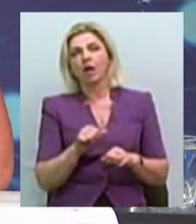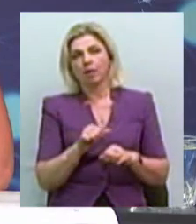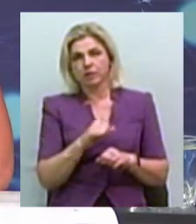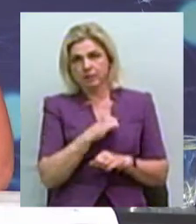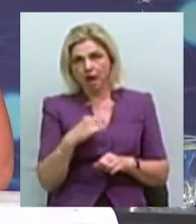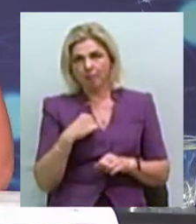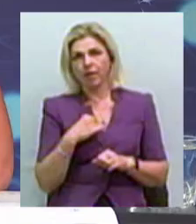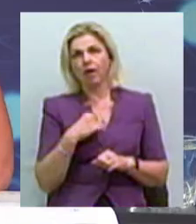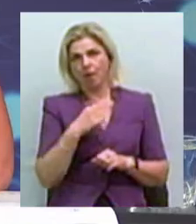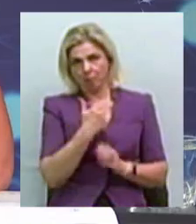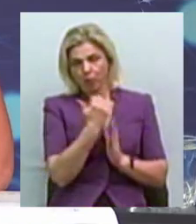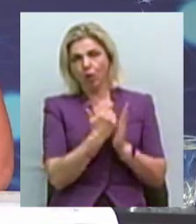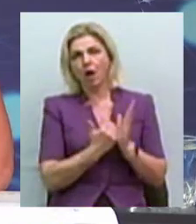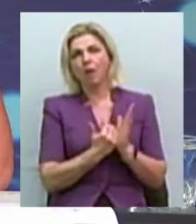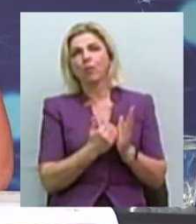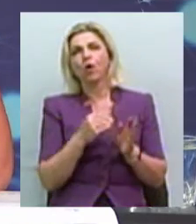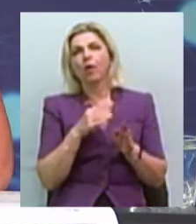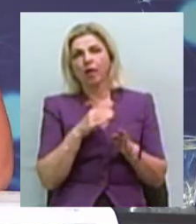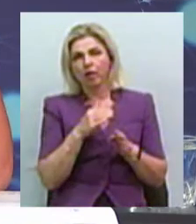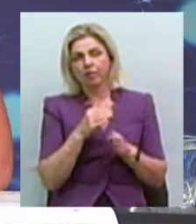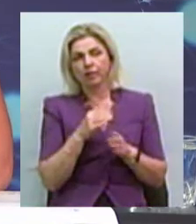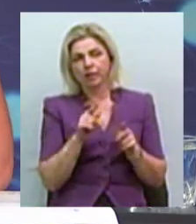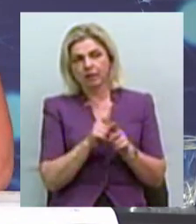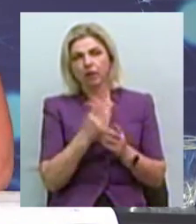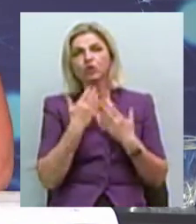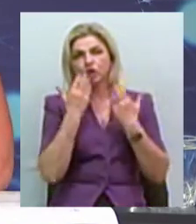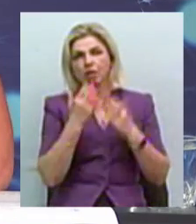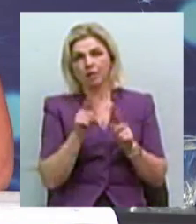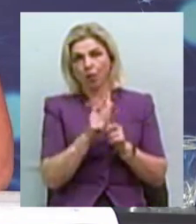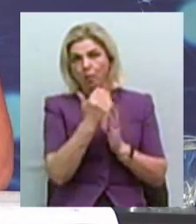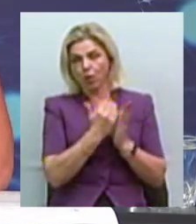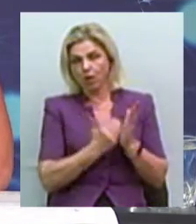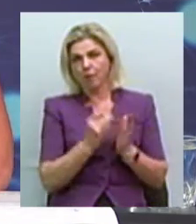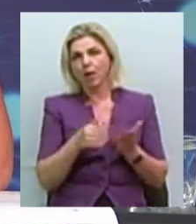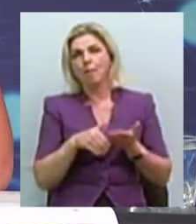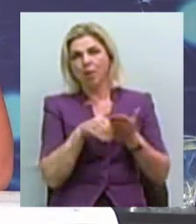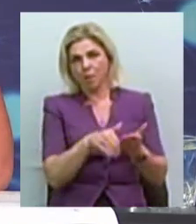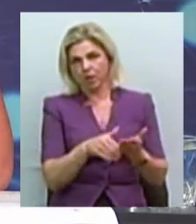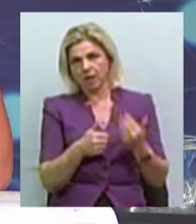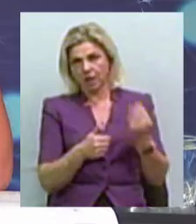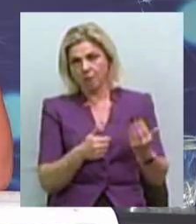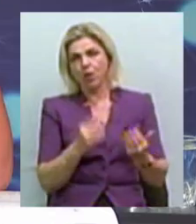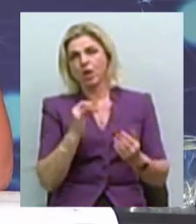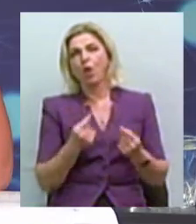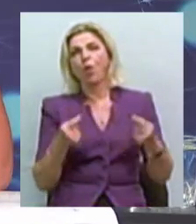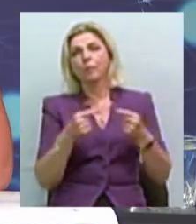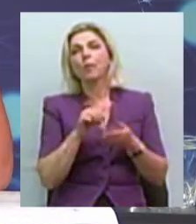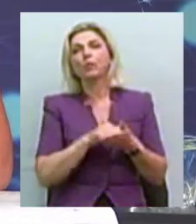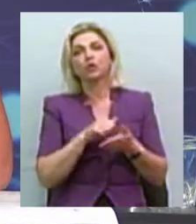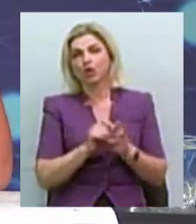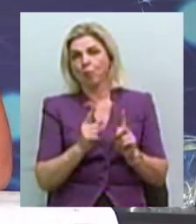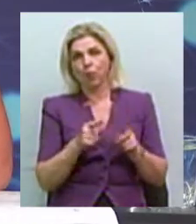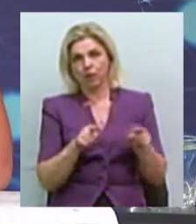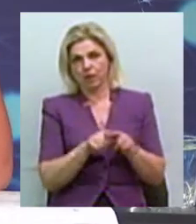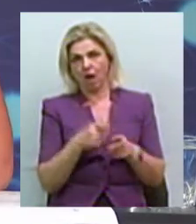програму роботи з кривдниками, тобто, таким чином, намагатися допомогти йому і визначити причини, чому він так